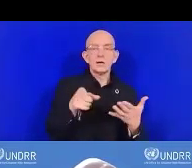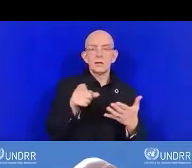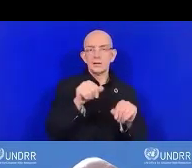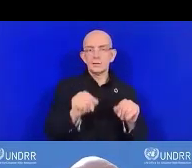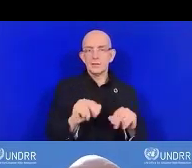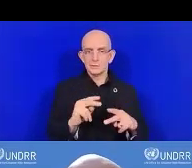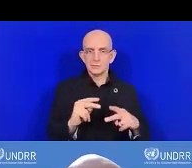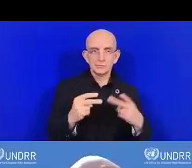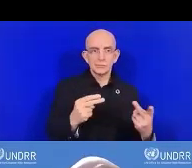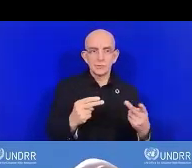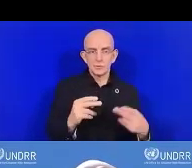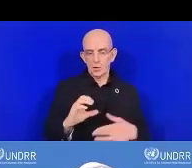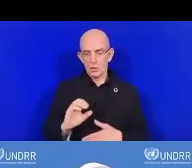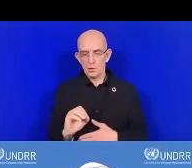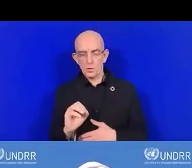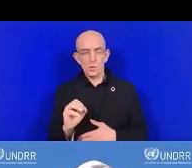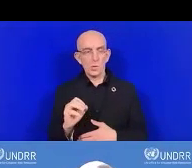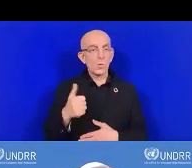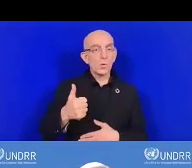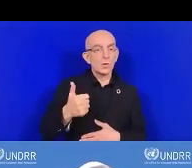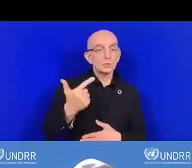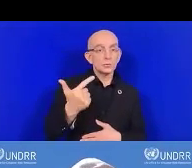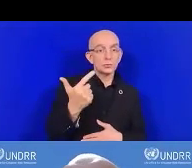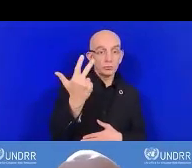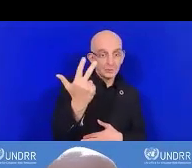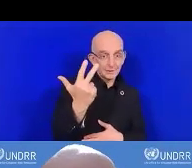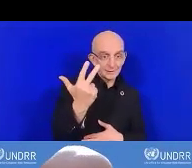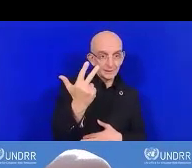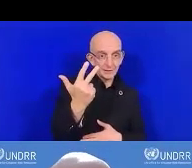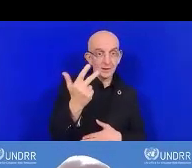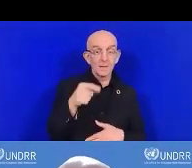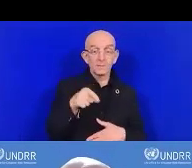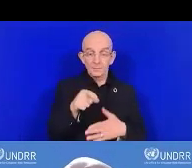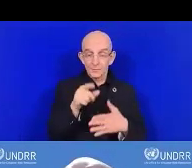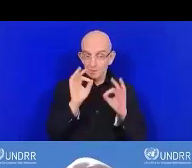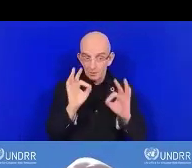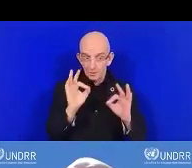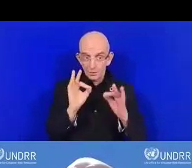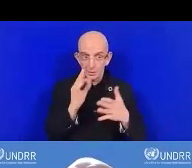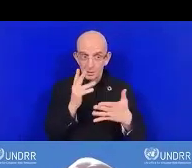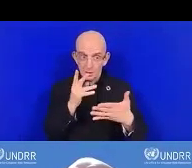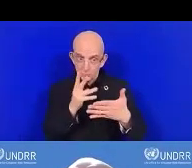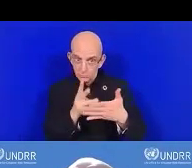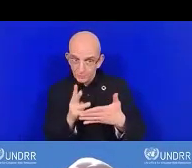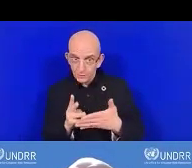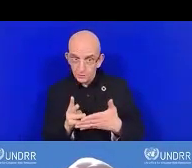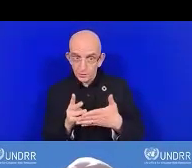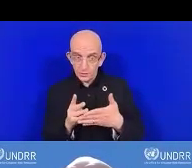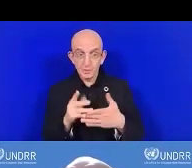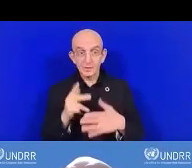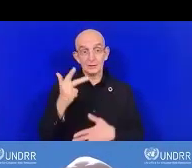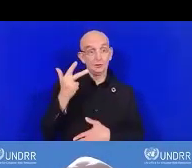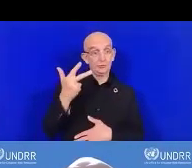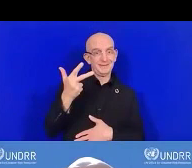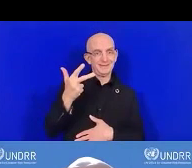importants parce que supposons que vous avez une note de 3 ou bien vous avez une note de 1.